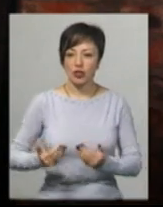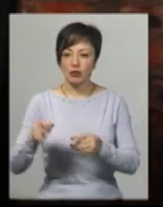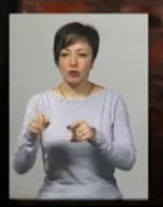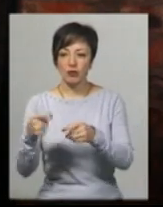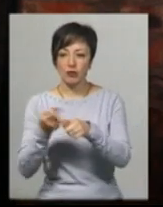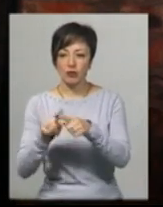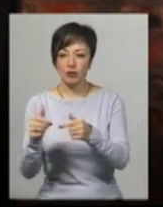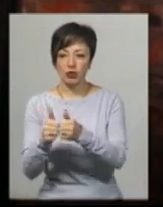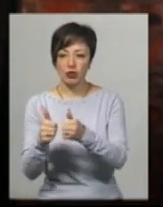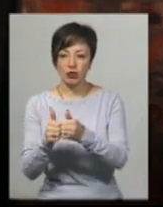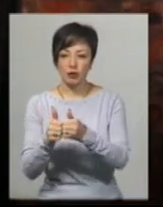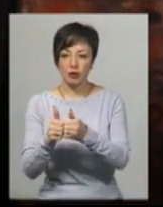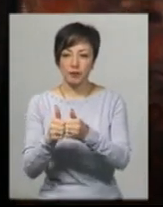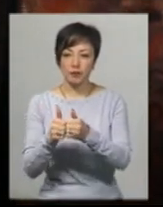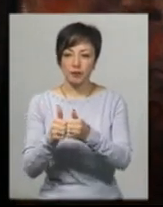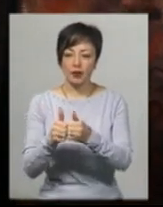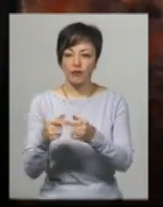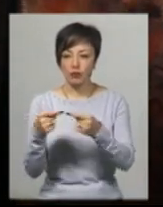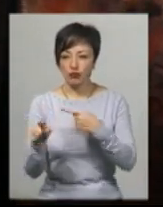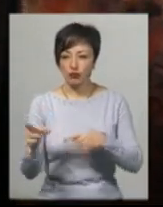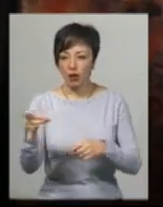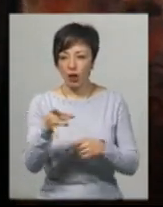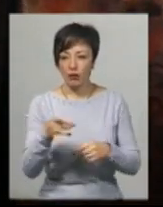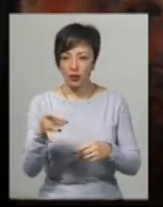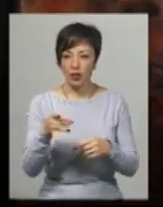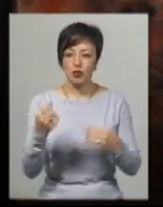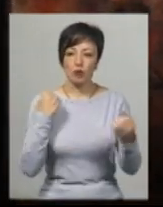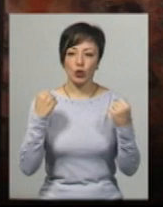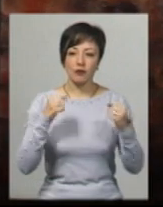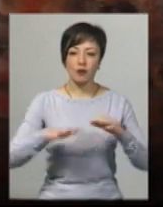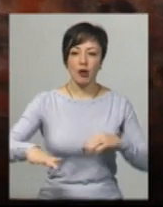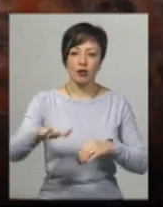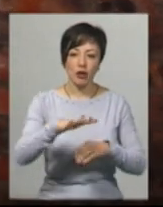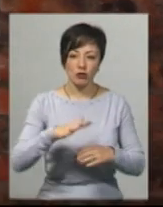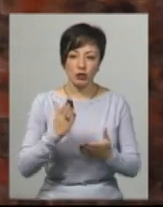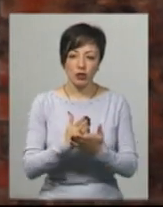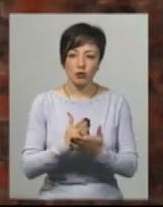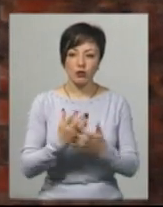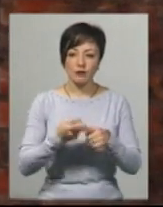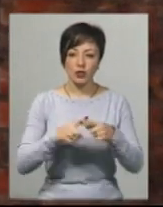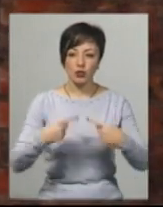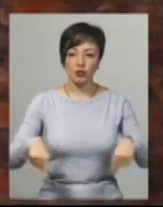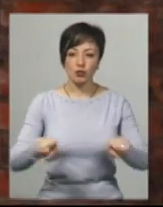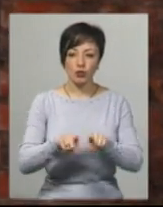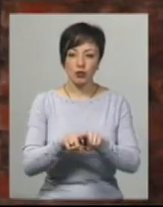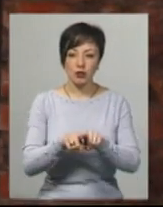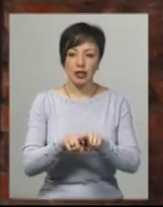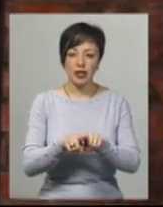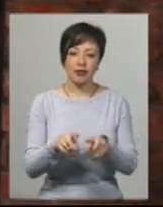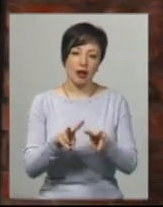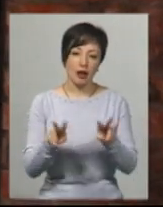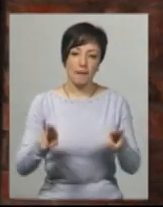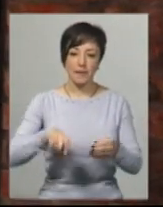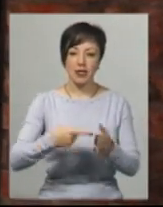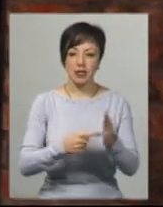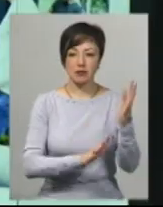які проживають у цих районах. Також спортивний майданчик знаходиться в цій зоні, у цій формується такий міський сквер